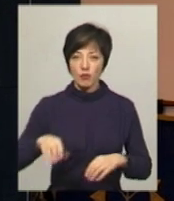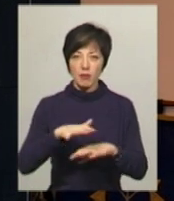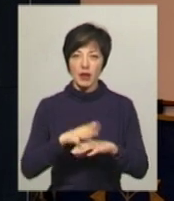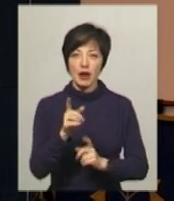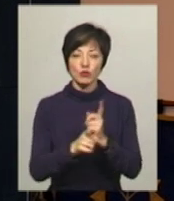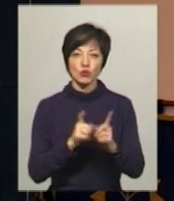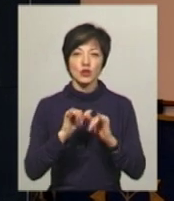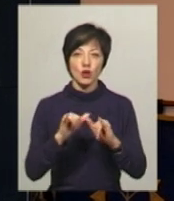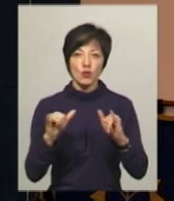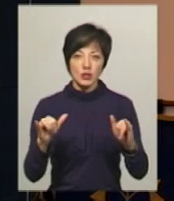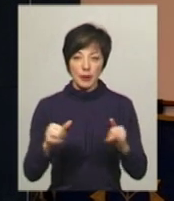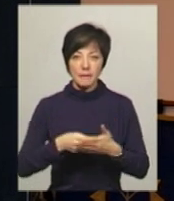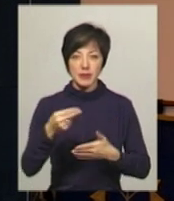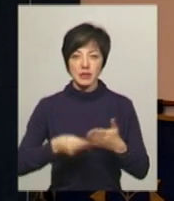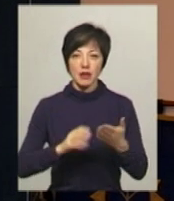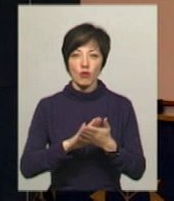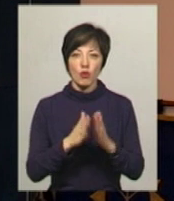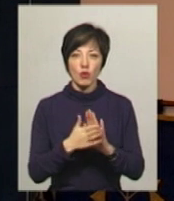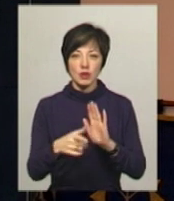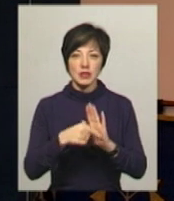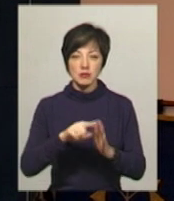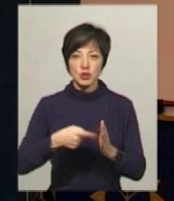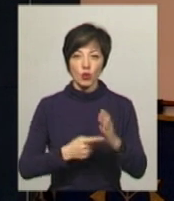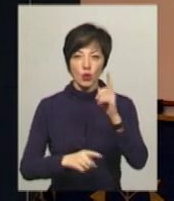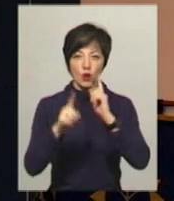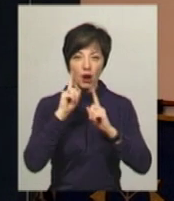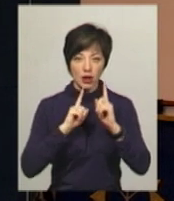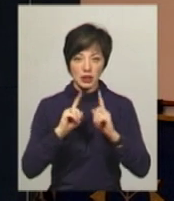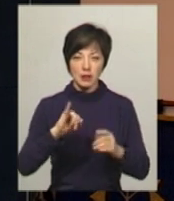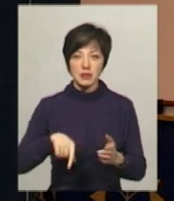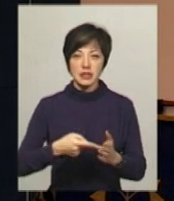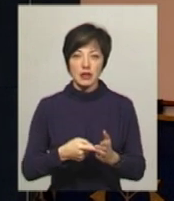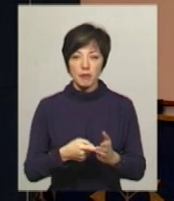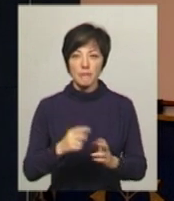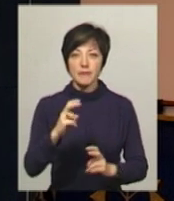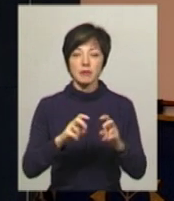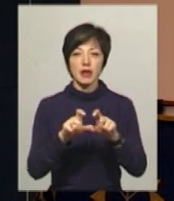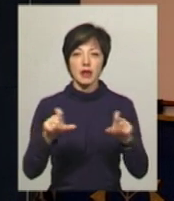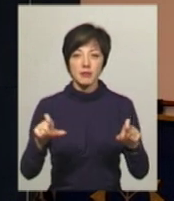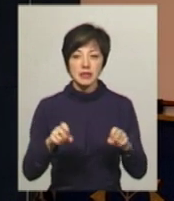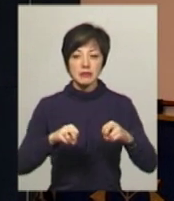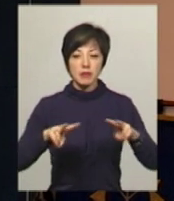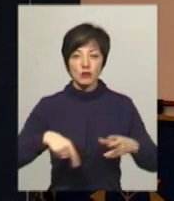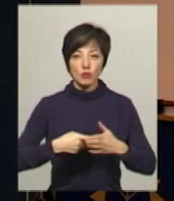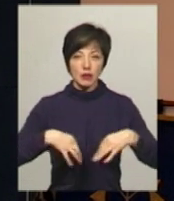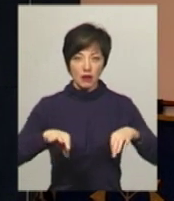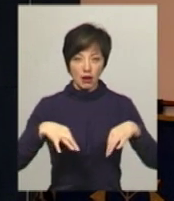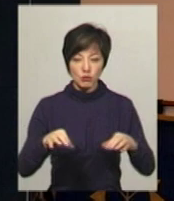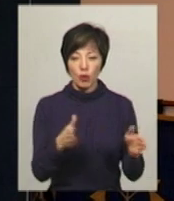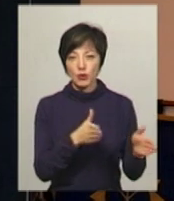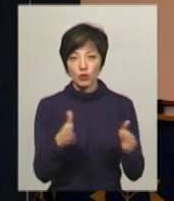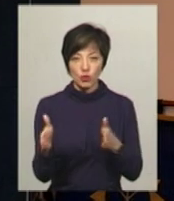реконструкції та розвитку підписав угоду із Хмельницькою міською радою та міським комунальним підприємством «Спецкомунтранс» про